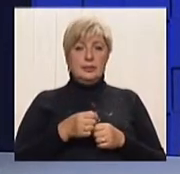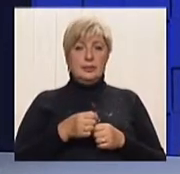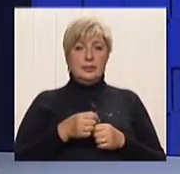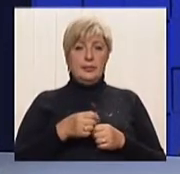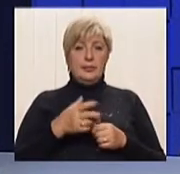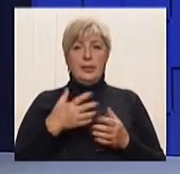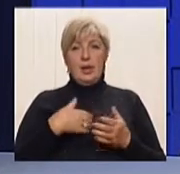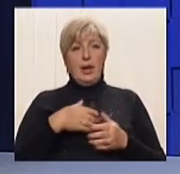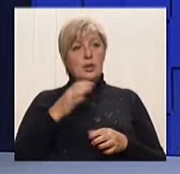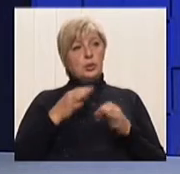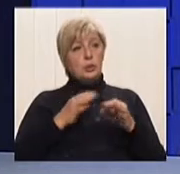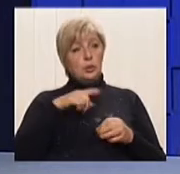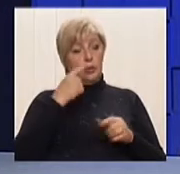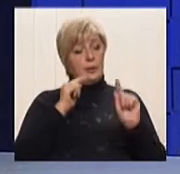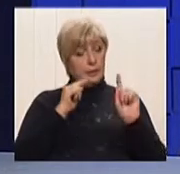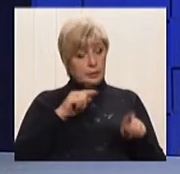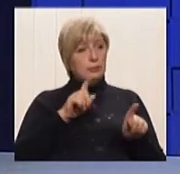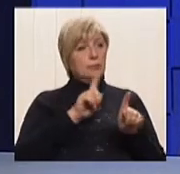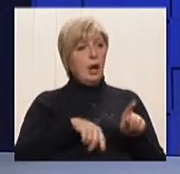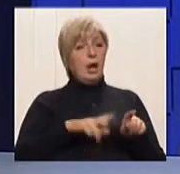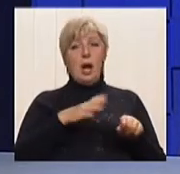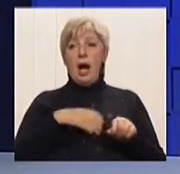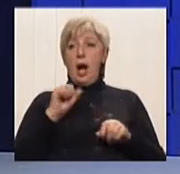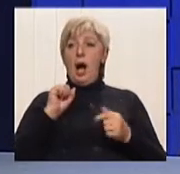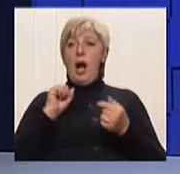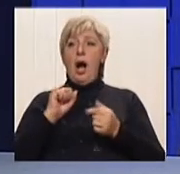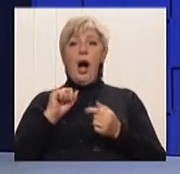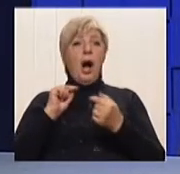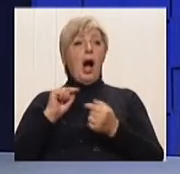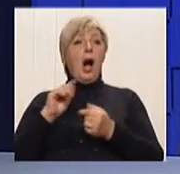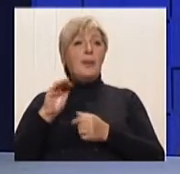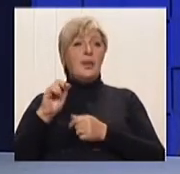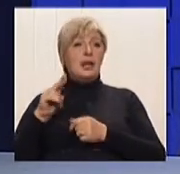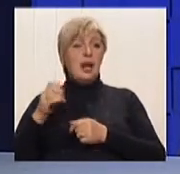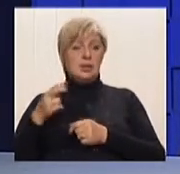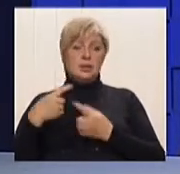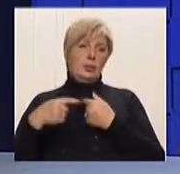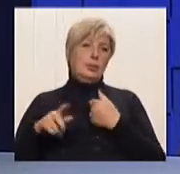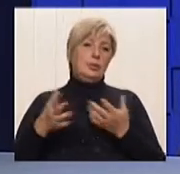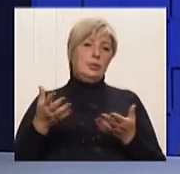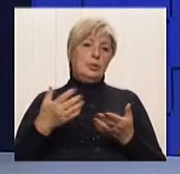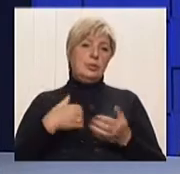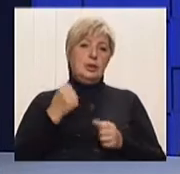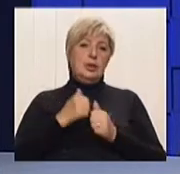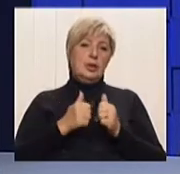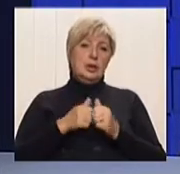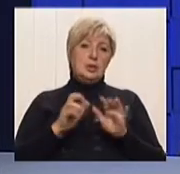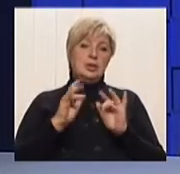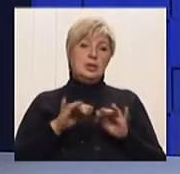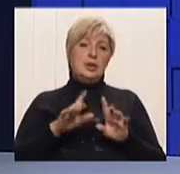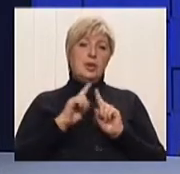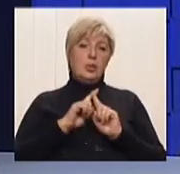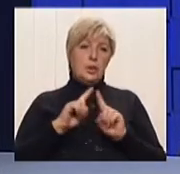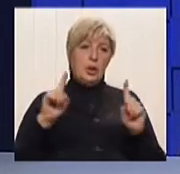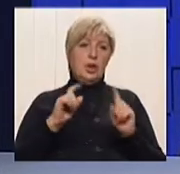в апеляції говорить зовсім другое. апеляційній інстанції. Тобто дуже багато нюансів. І кожне справ, скажімо так, унікальне. Їм треба займатися